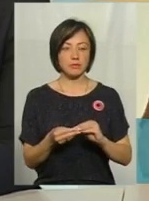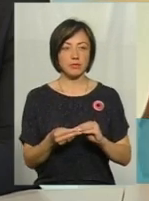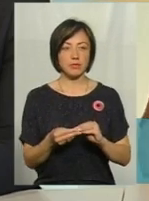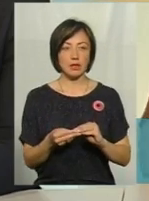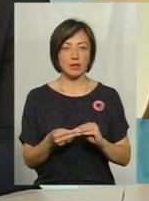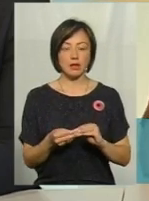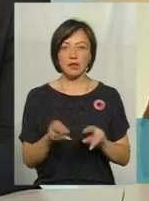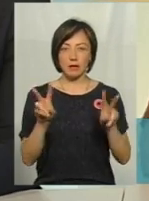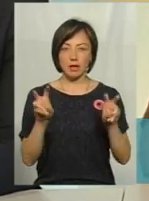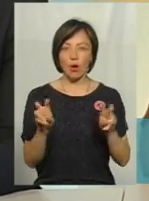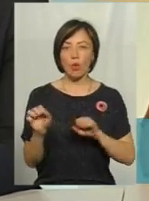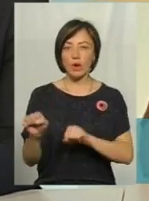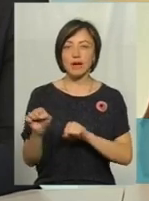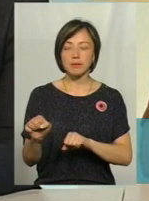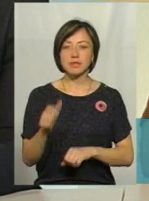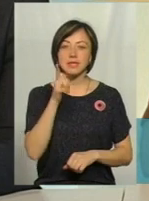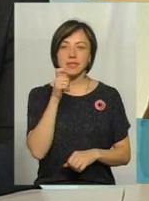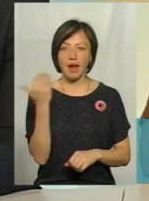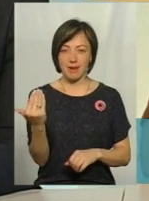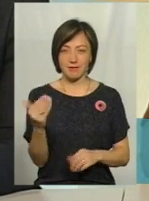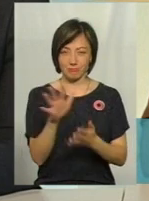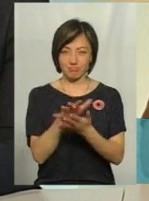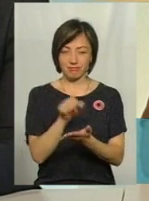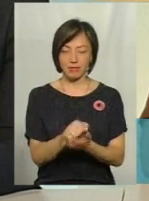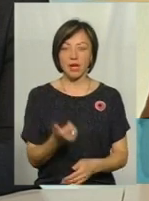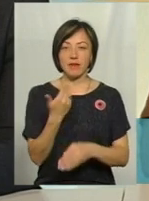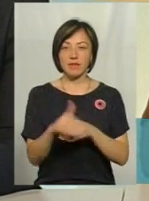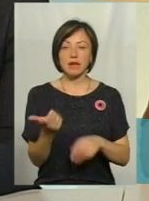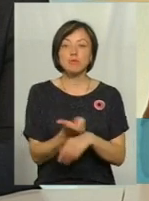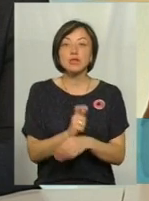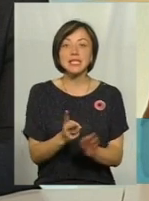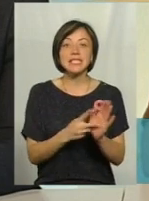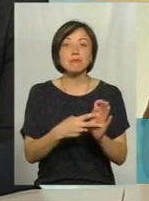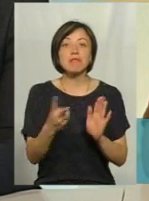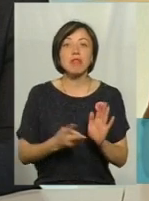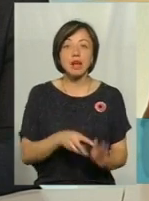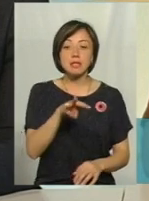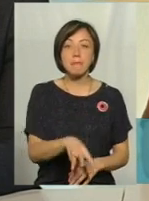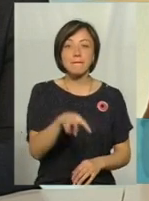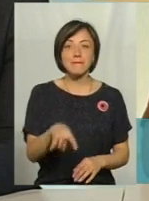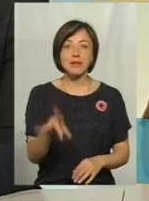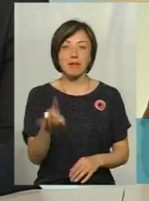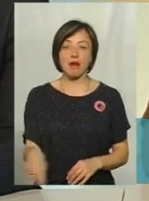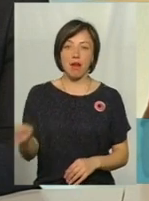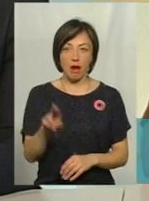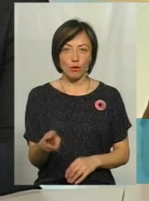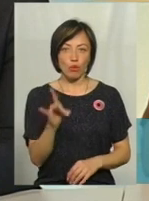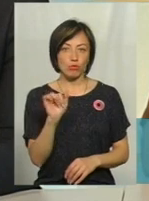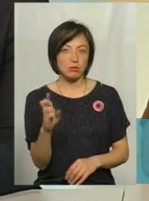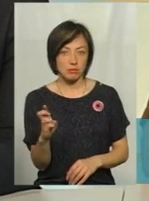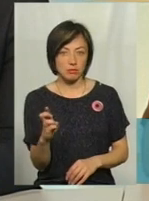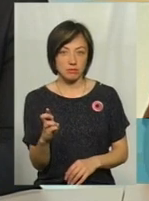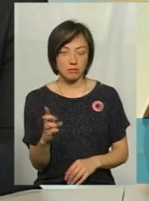отримали назву «Укріплення Сталіна», було виділено більше 17 мільярдів карбованців.